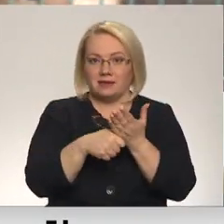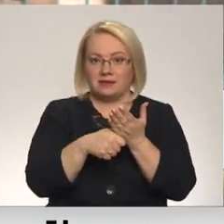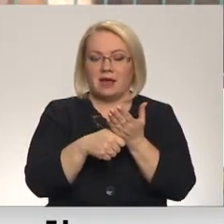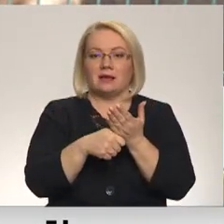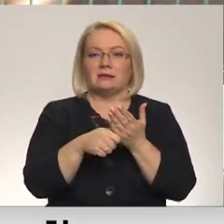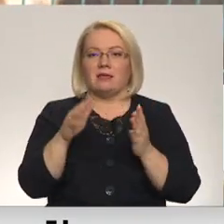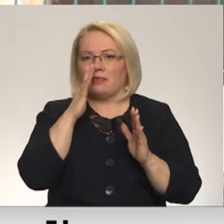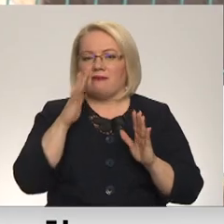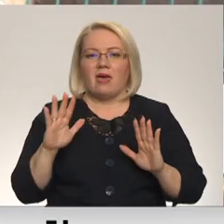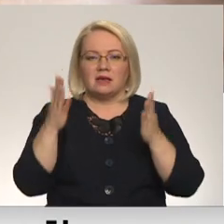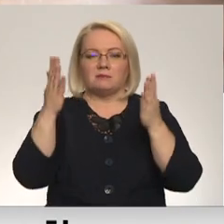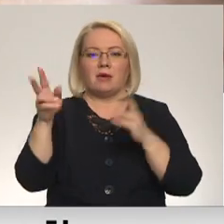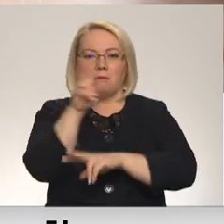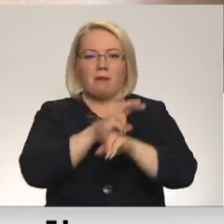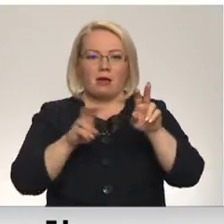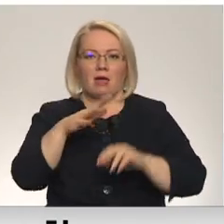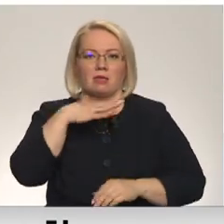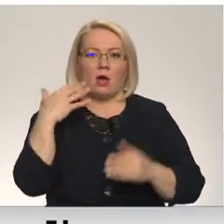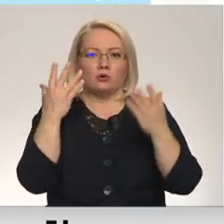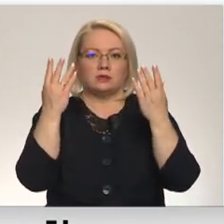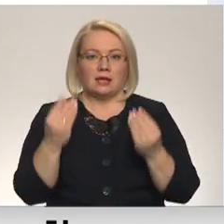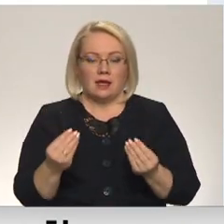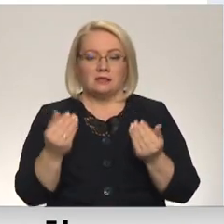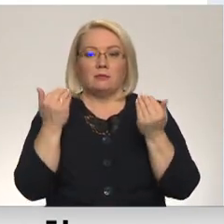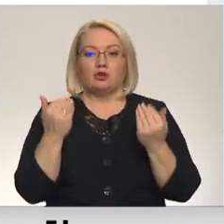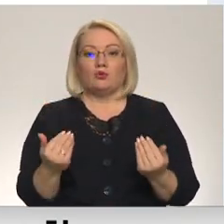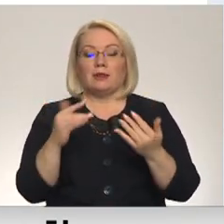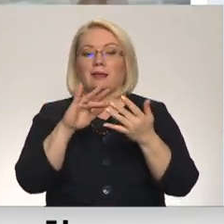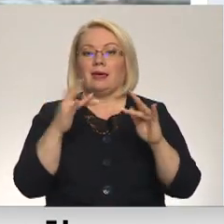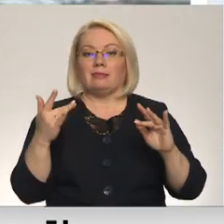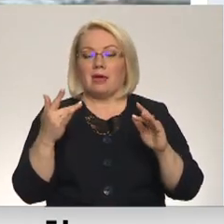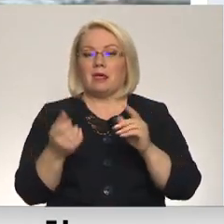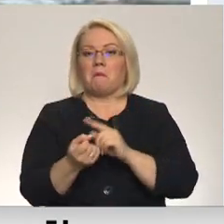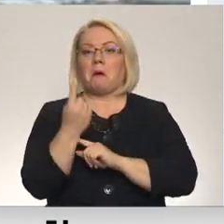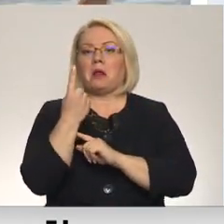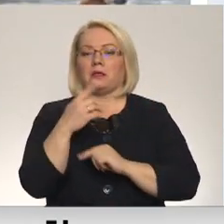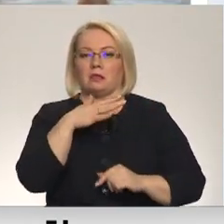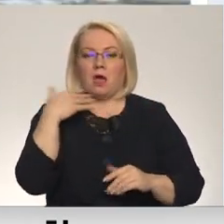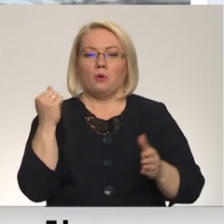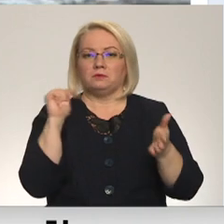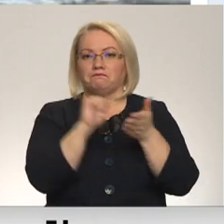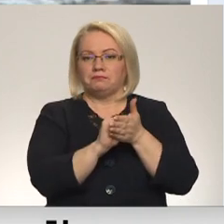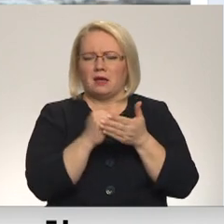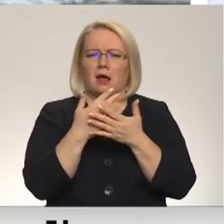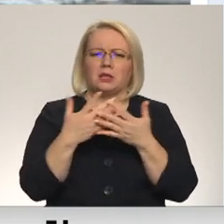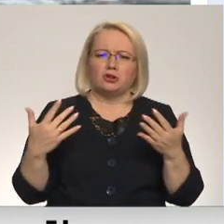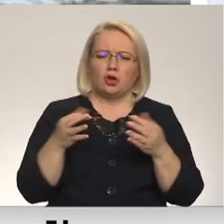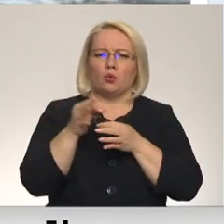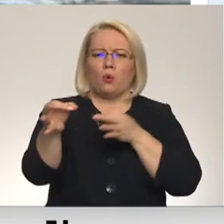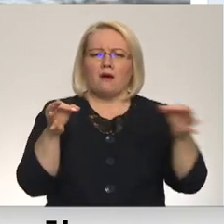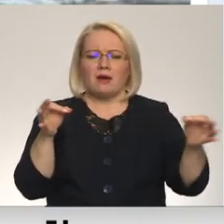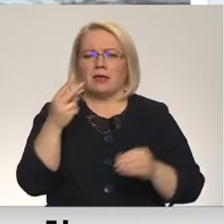nesekmīgi meklējot jau vairākas dienas. Tikmēr šodien sociālajās vietnēs parādījušies daudzi ieraksti ar dažādos novados